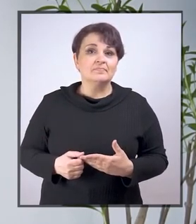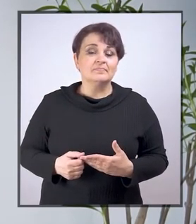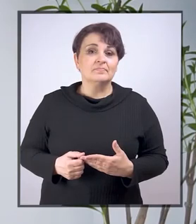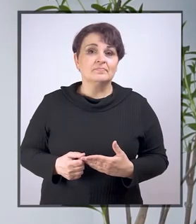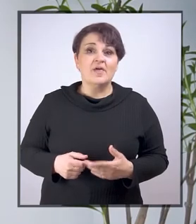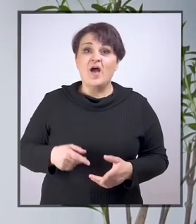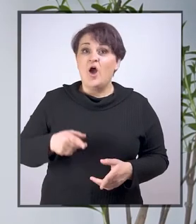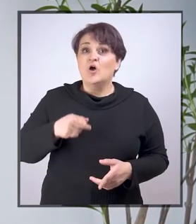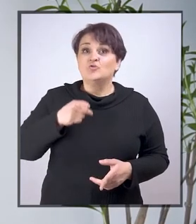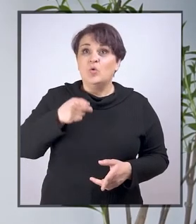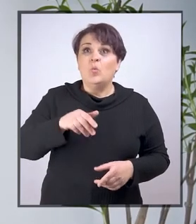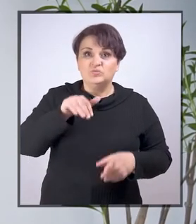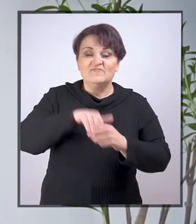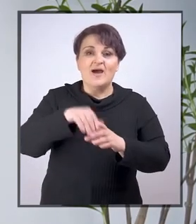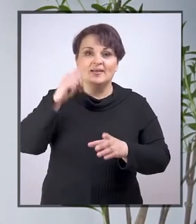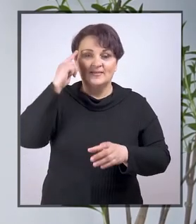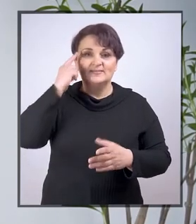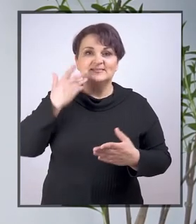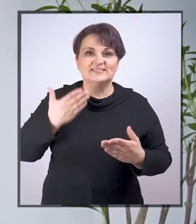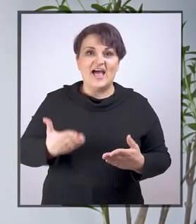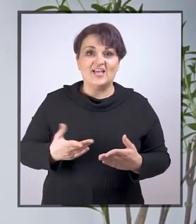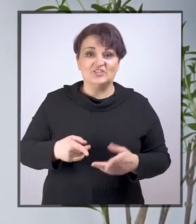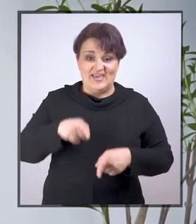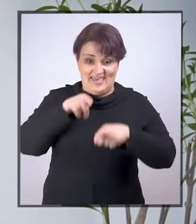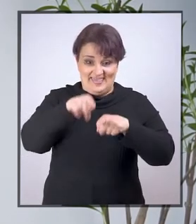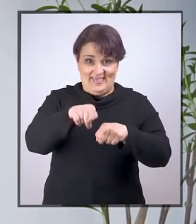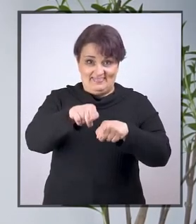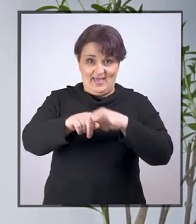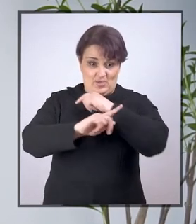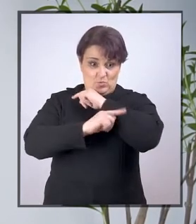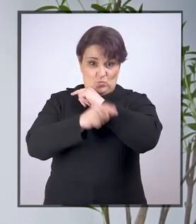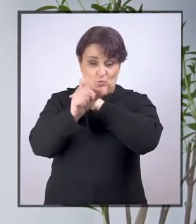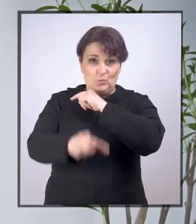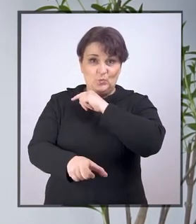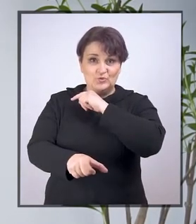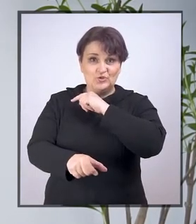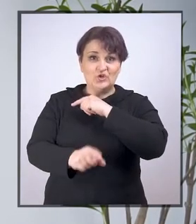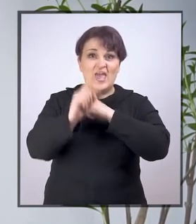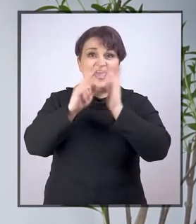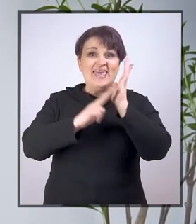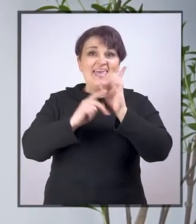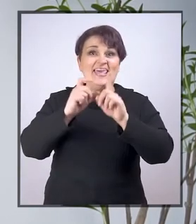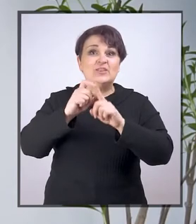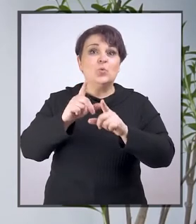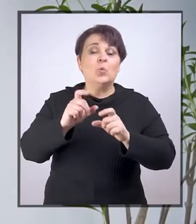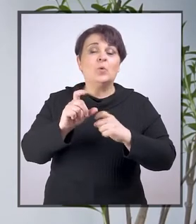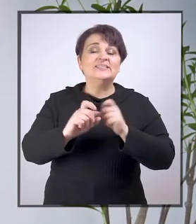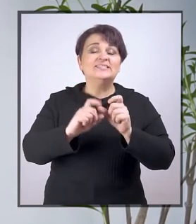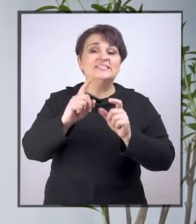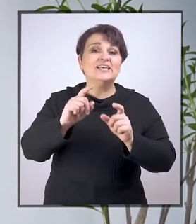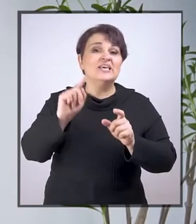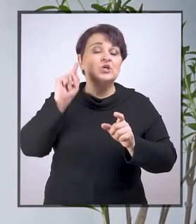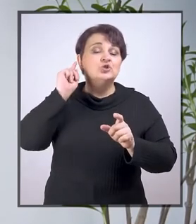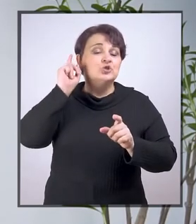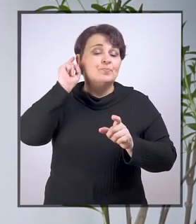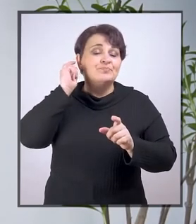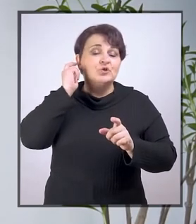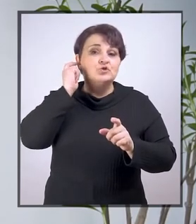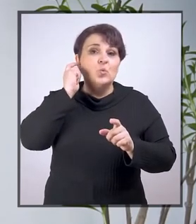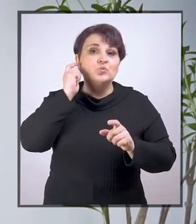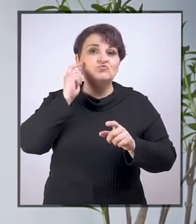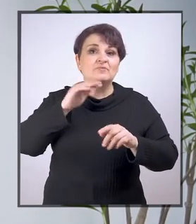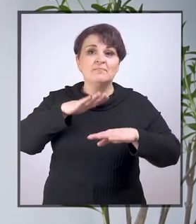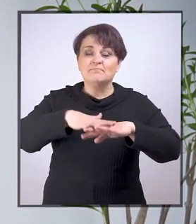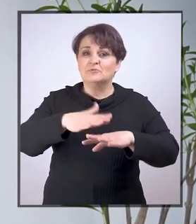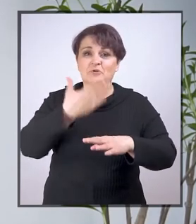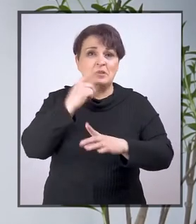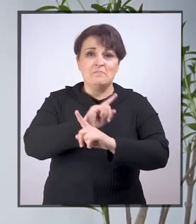To praktično znači da taj učenik od indukcijske slušne petlje nema